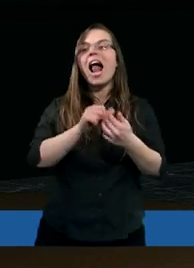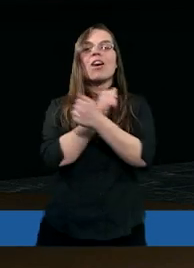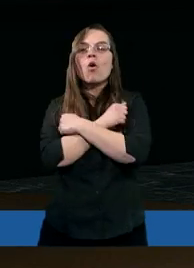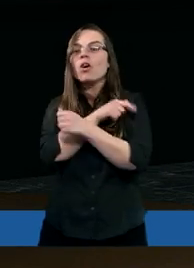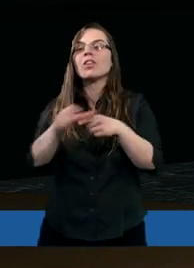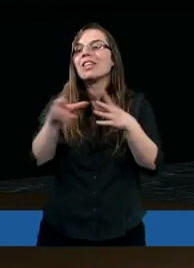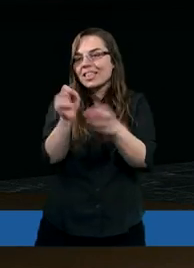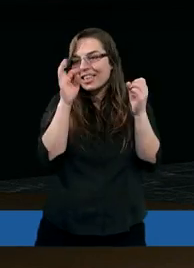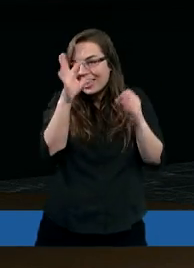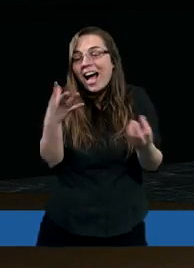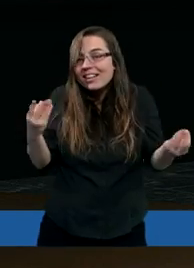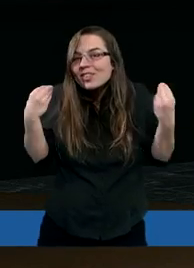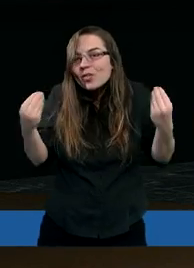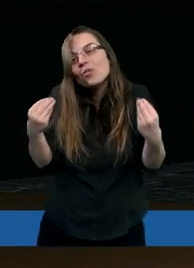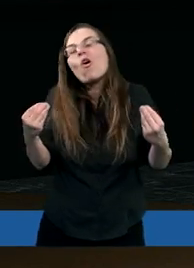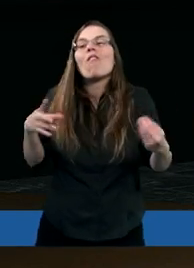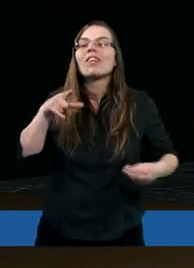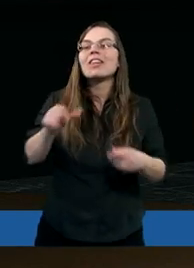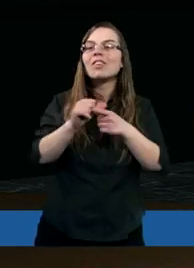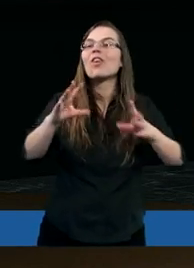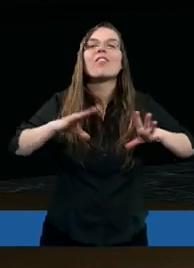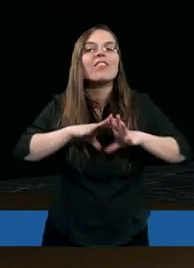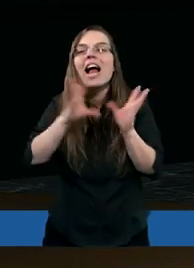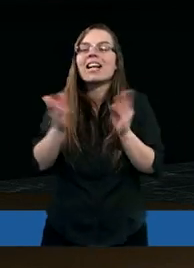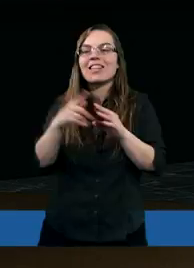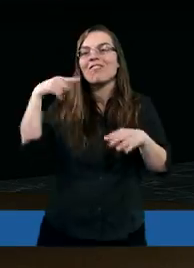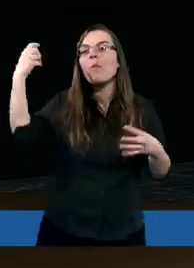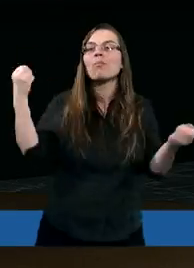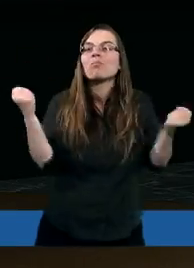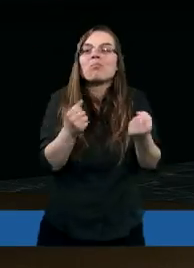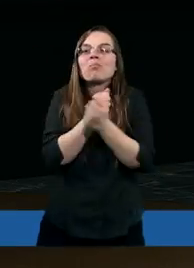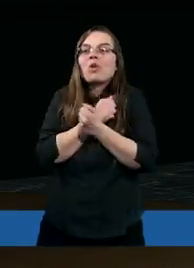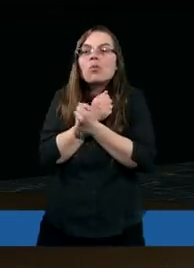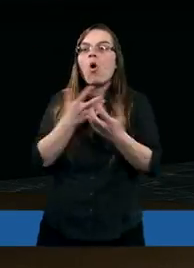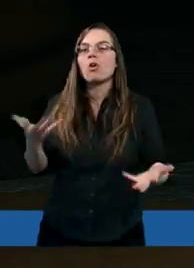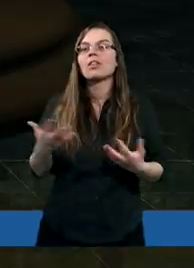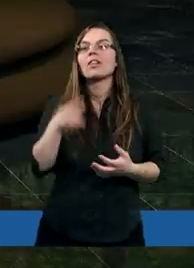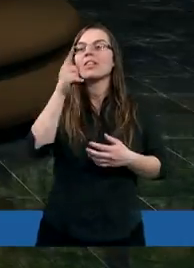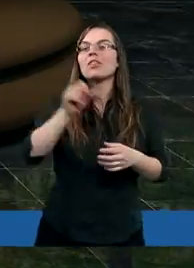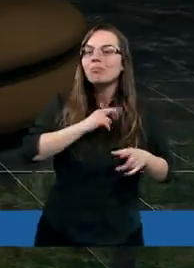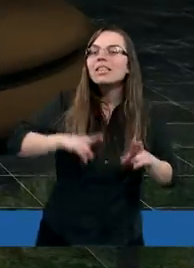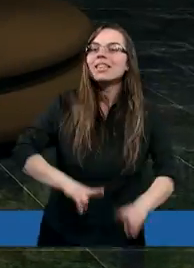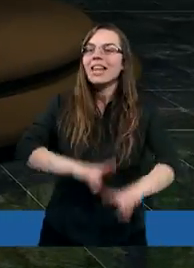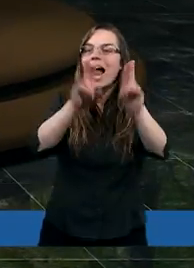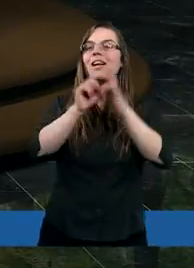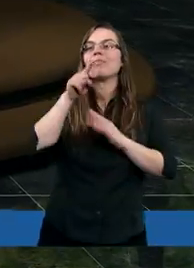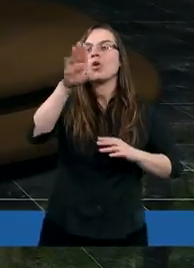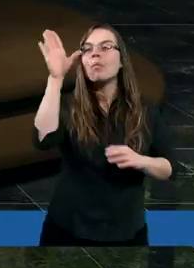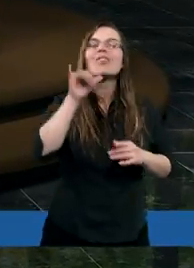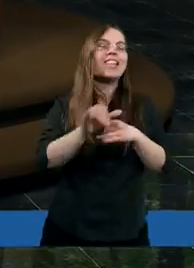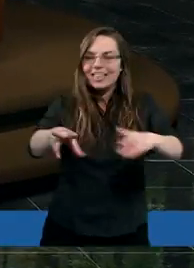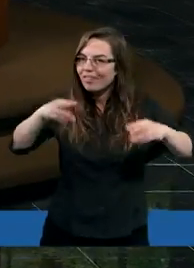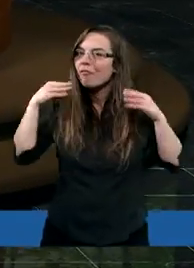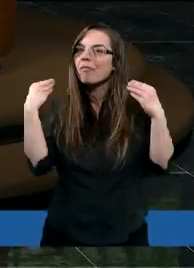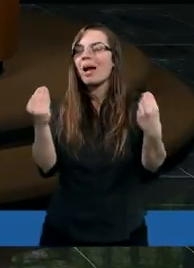kochani, to jest tak cudowne, dlatego tak jak Małgosia powiedziała, że to jest niewyobrażalne. On oddał dla nas życie, my do Niego należymy i to jest